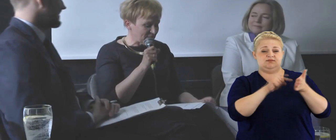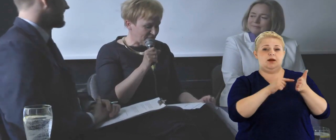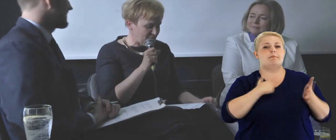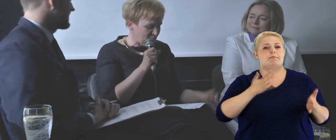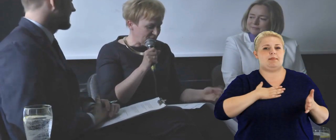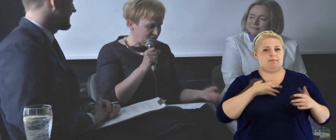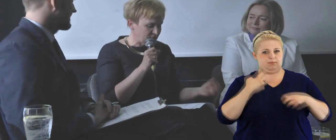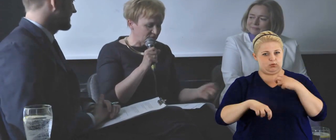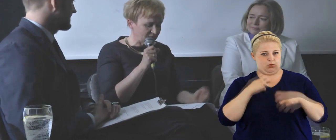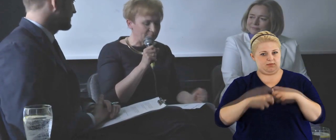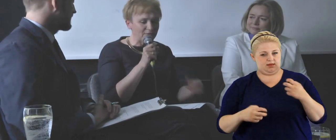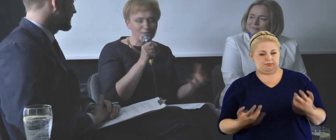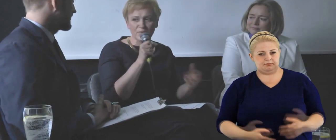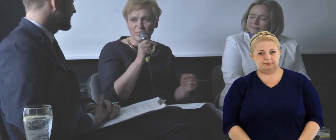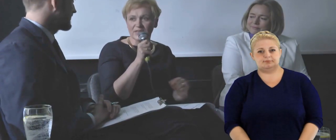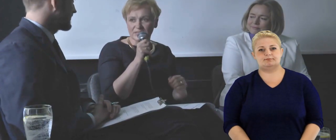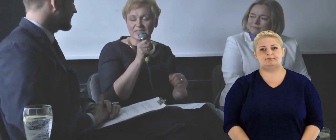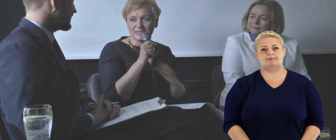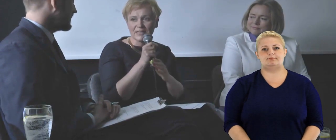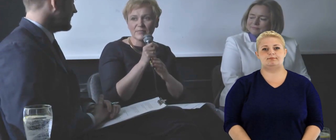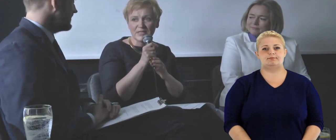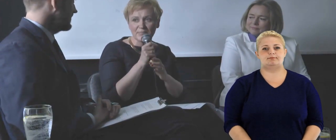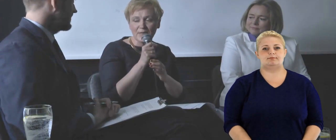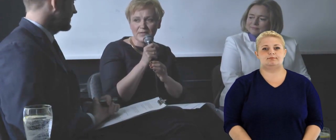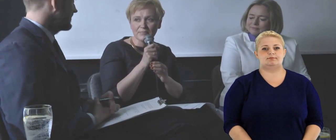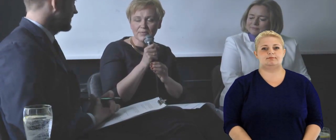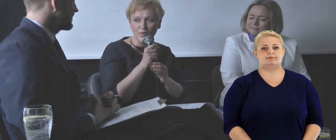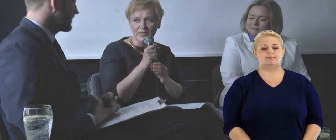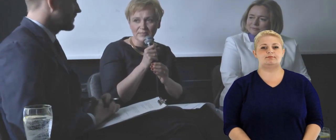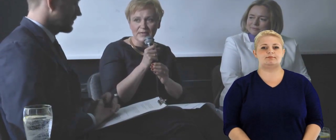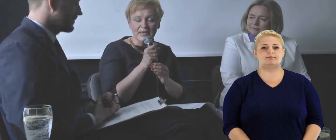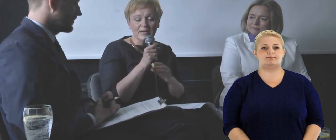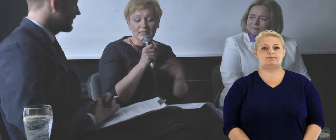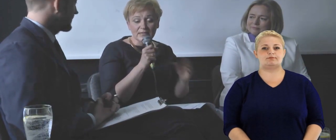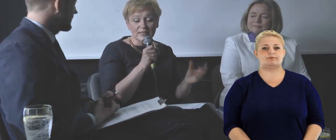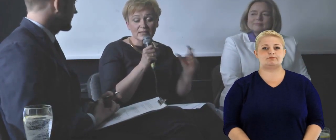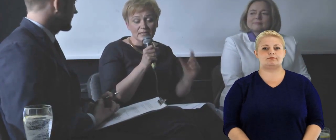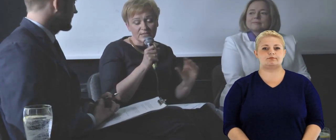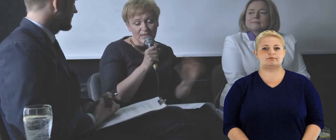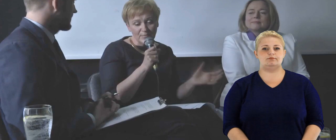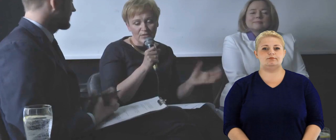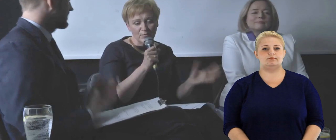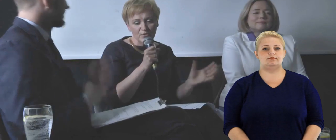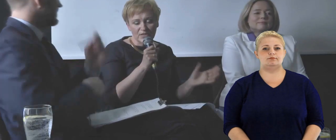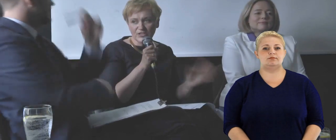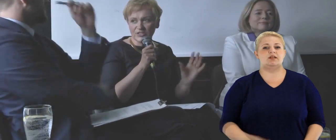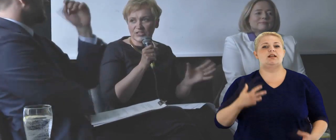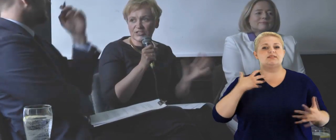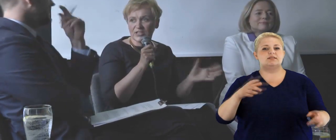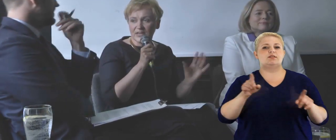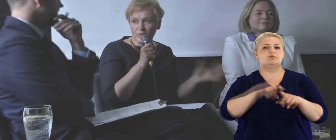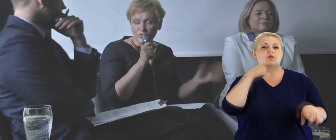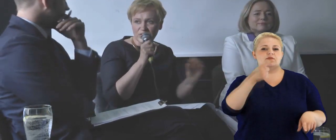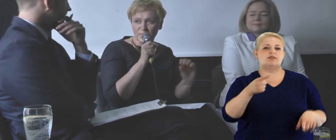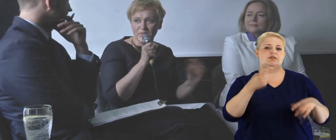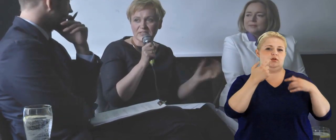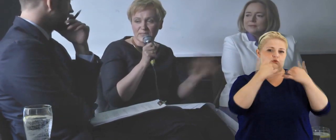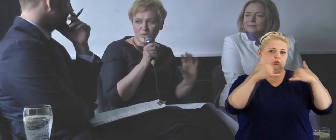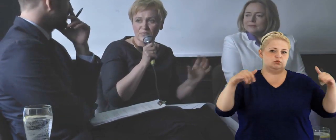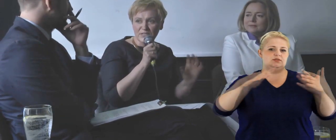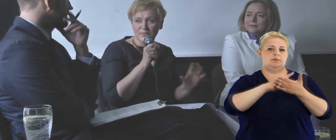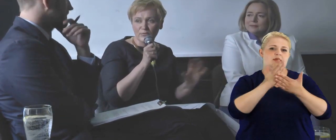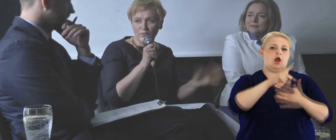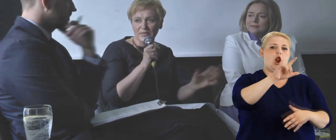Wiemy, że właśnie z tym nawet problemem, z terminem mamy problem. I chciałam tylko podkreślić też kilka różnic